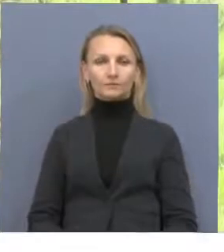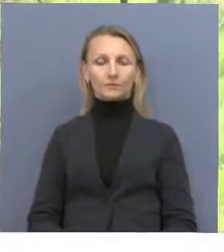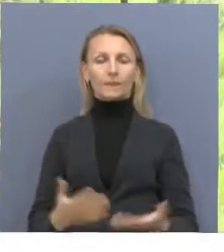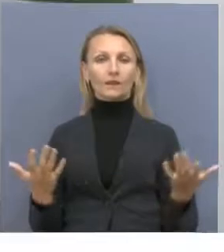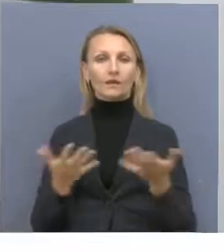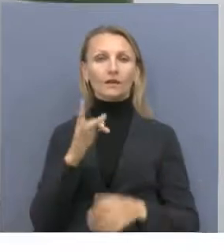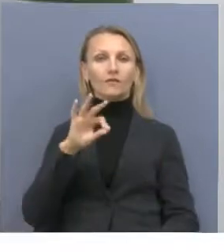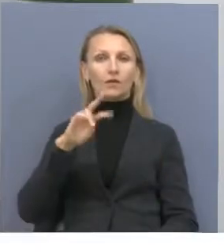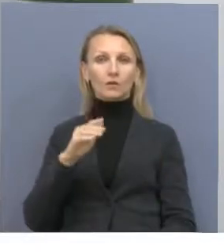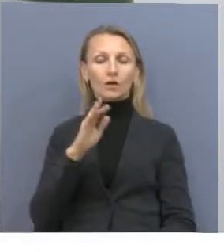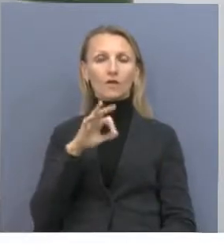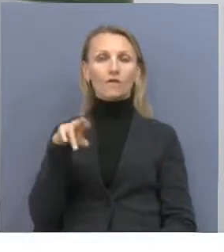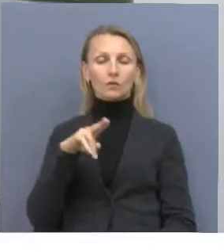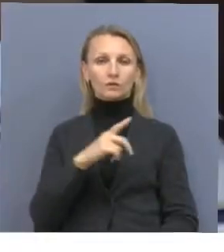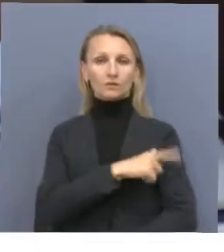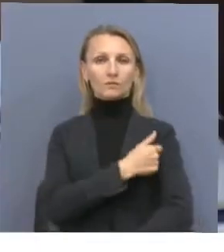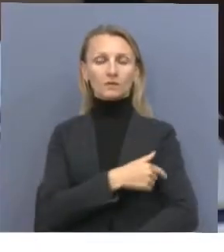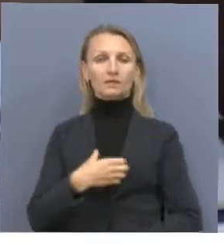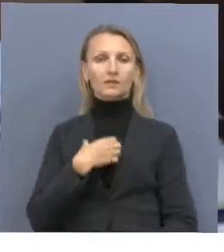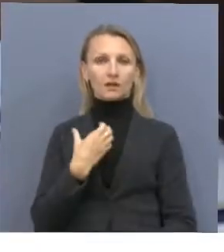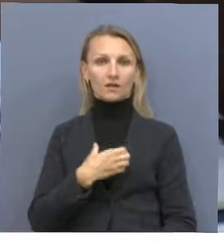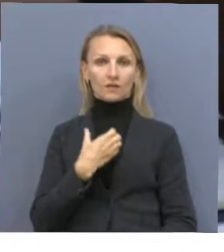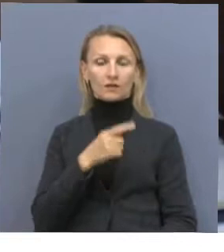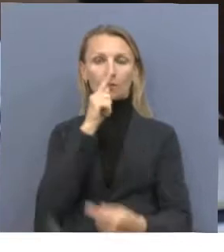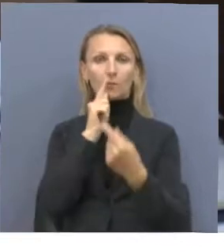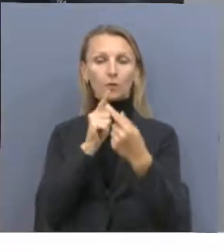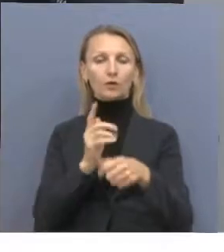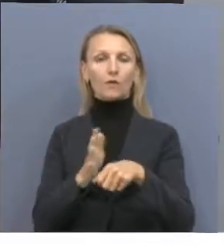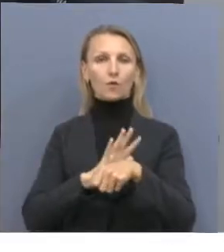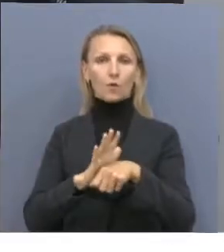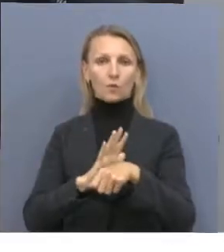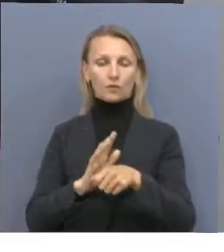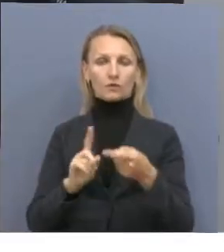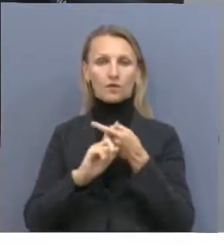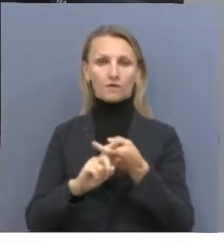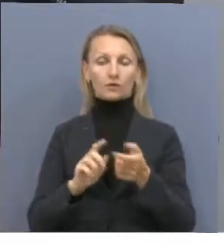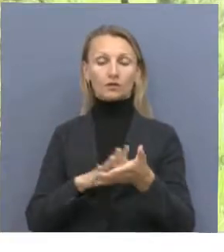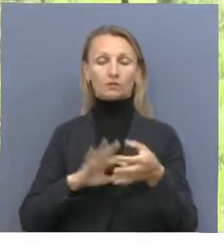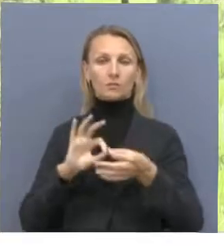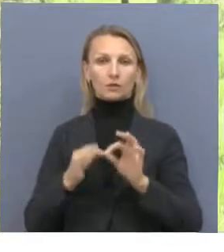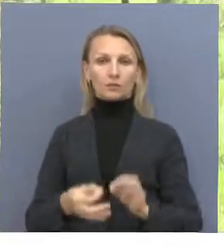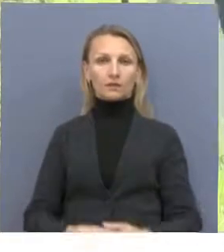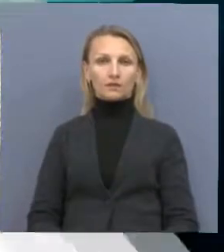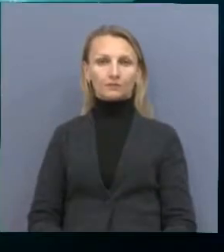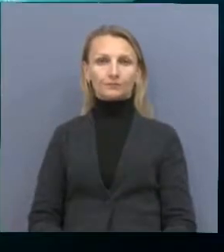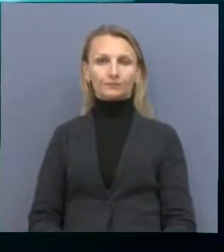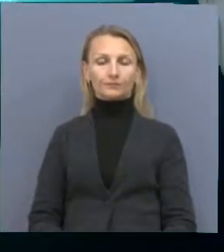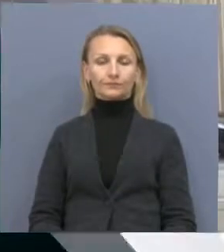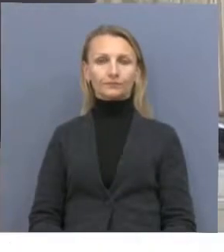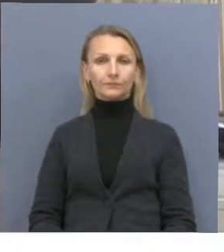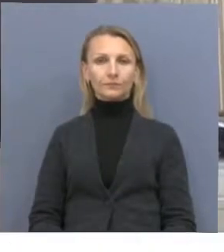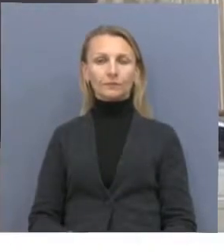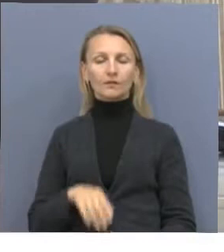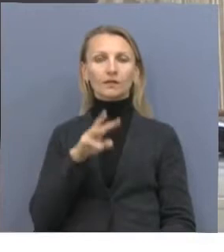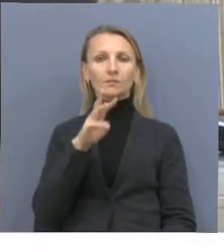Какова роль фонда медстрахования в борьбе с COVID-19? Об этом подробнее через несколько минут расскажу вам я, Руссултан Ибрайев. В